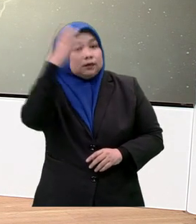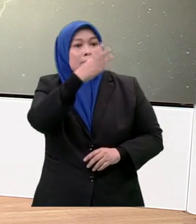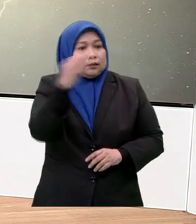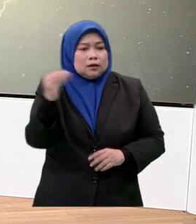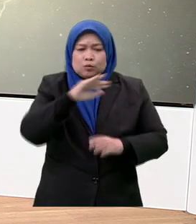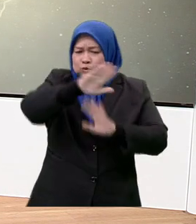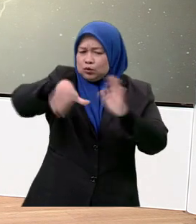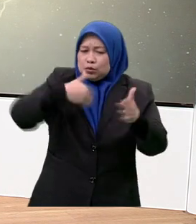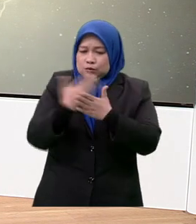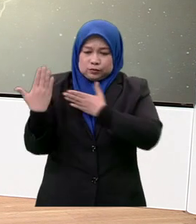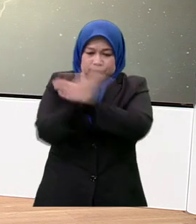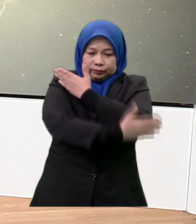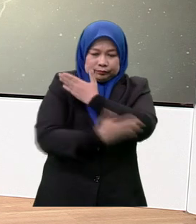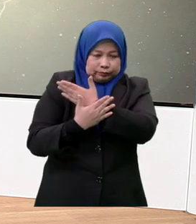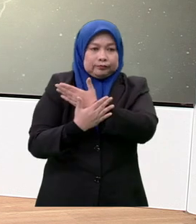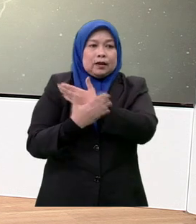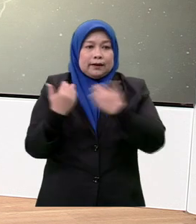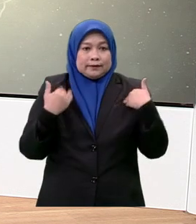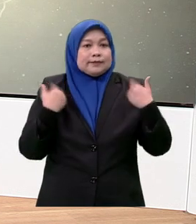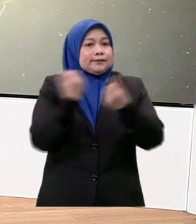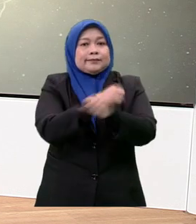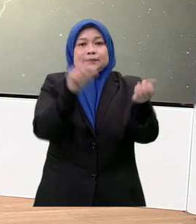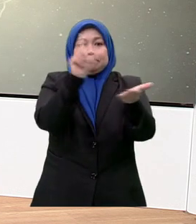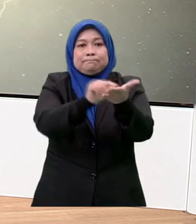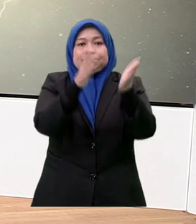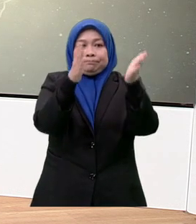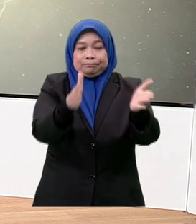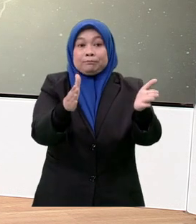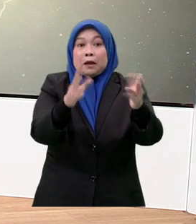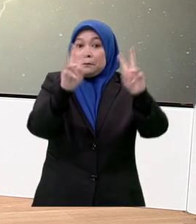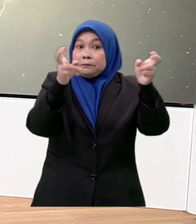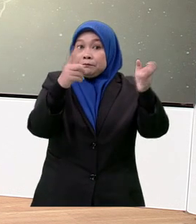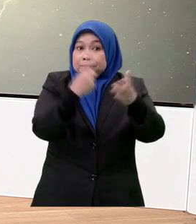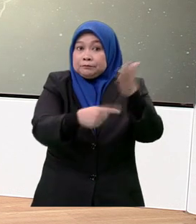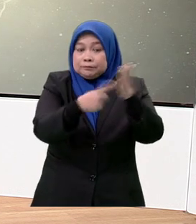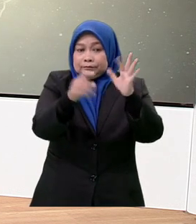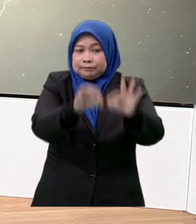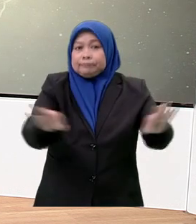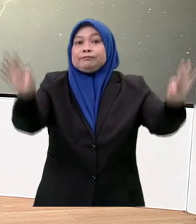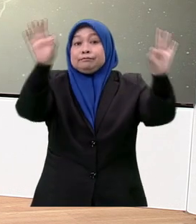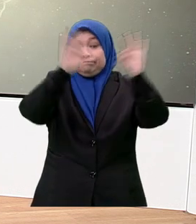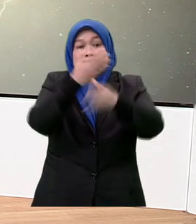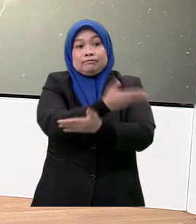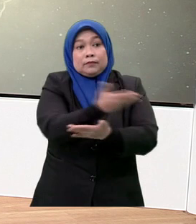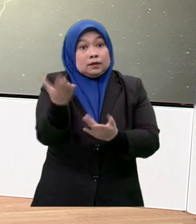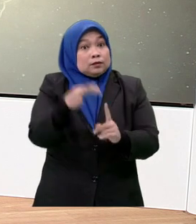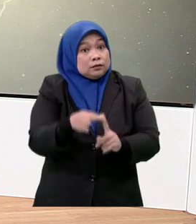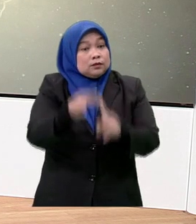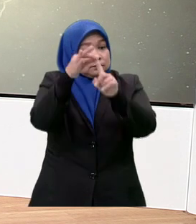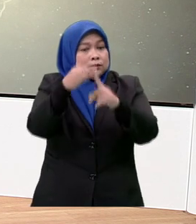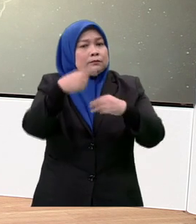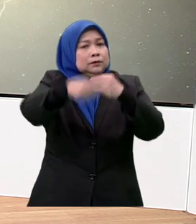di keseluruhan negeri kami tempatkan wartawan di sana. Isu-isu utama pastinya kami bawakan kepada anda terutamanya